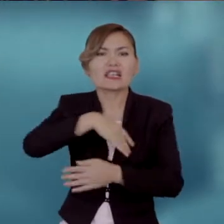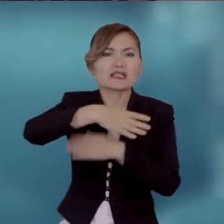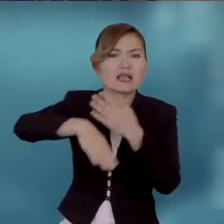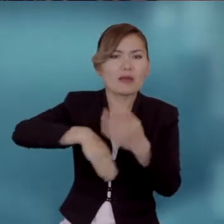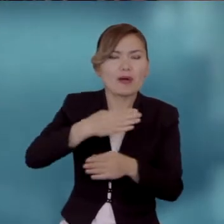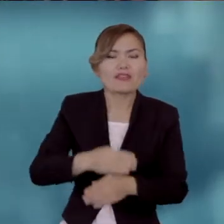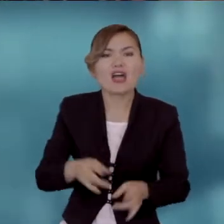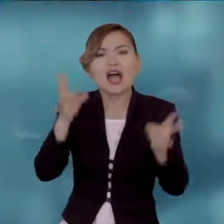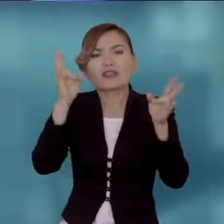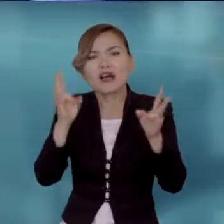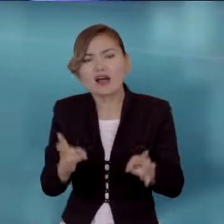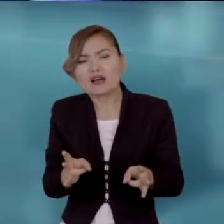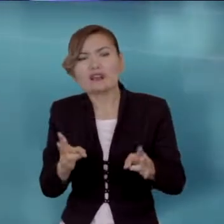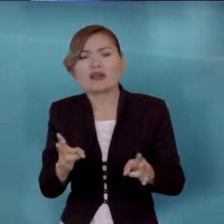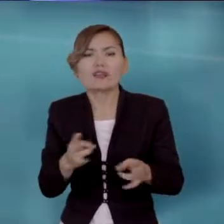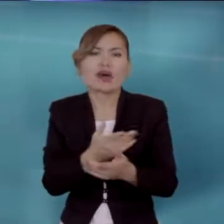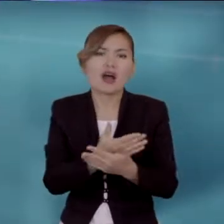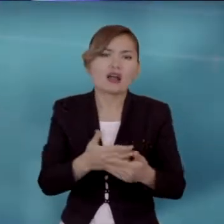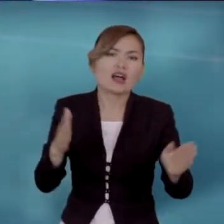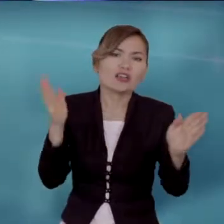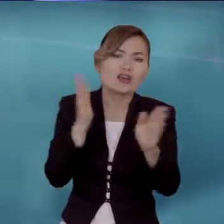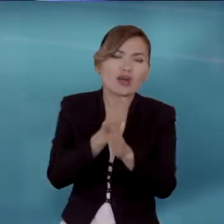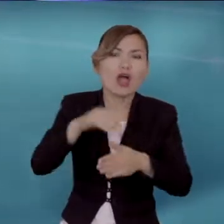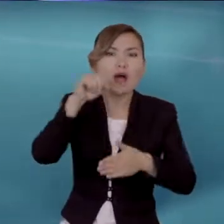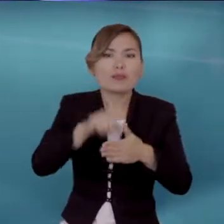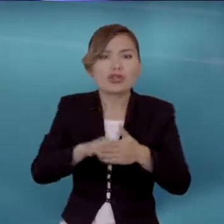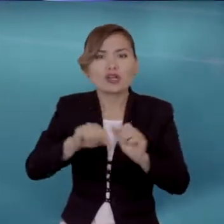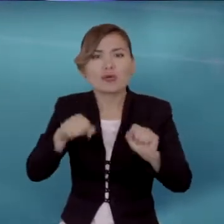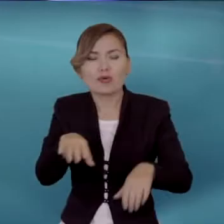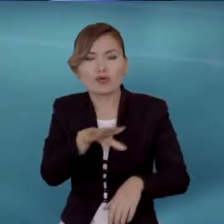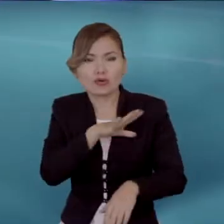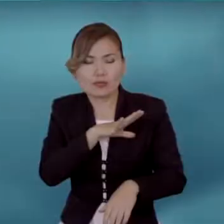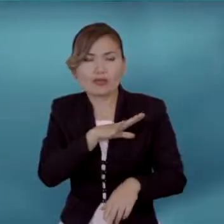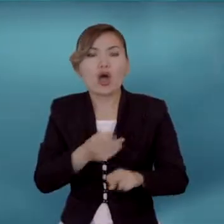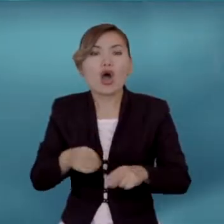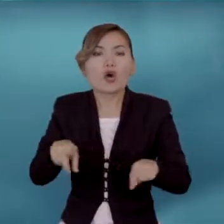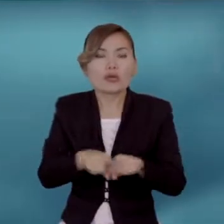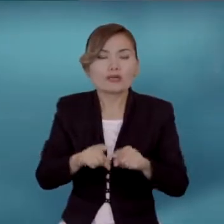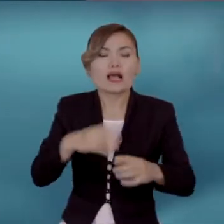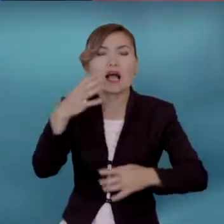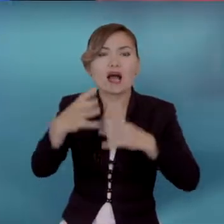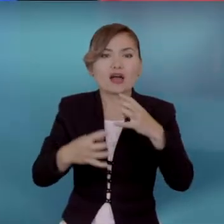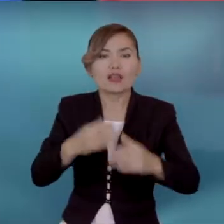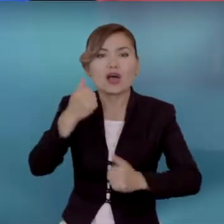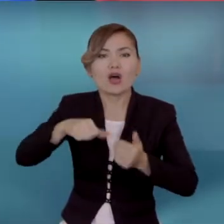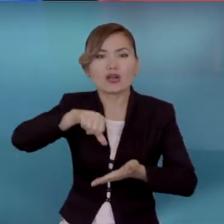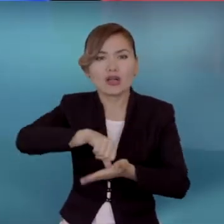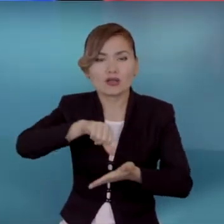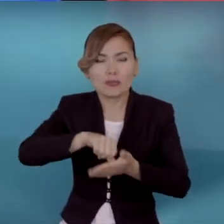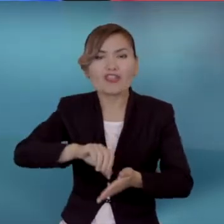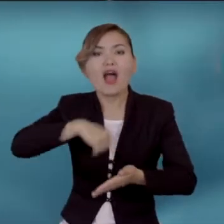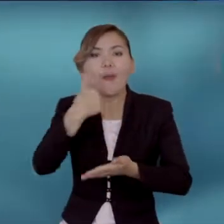апаттыр және тағыда басқа себептер кедергі болу мүмкін. Алайда мұндай қалқыралық шараға қатсуға арқау болатын басты фактор, ол